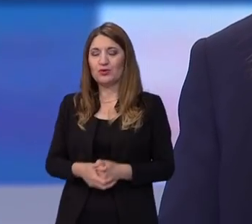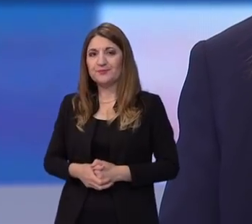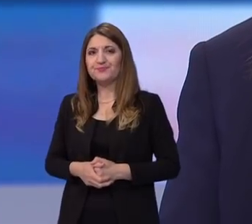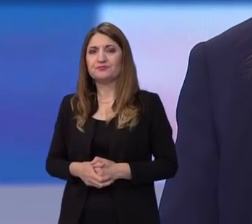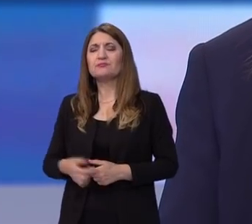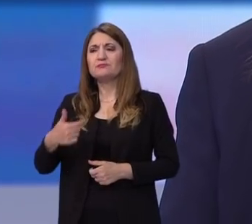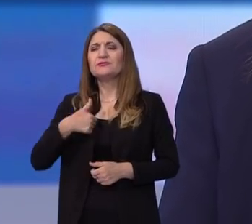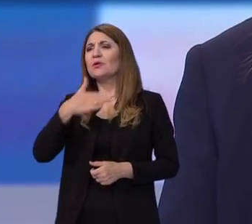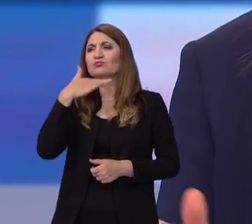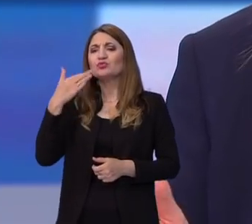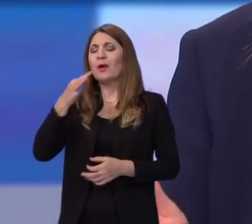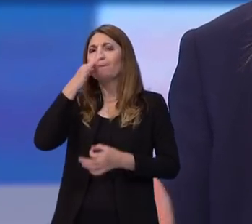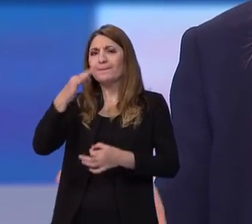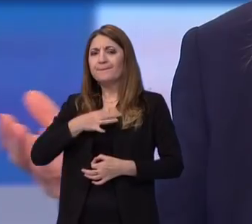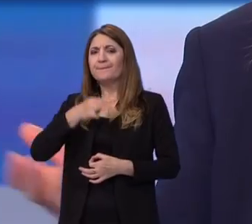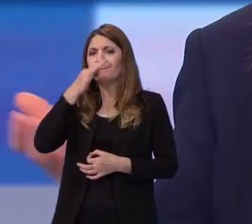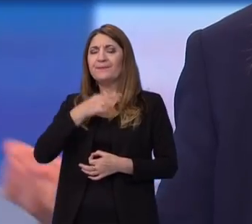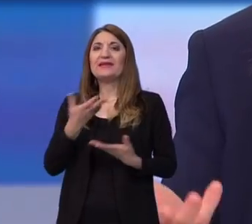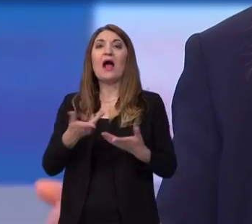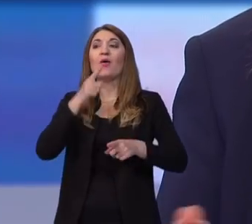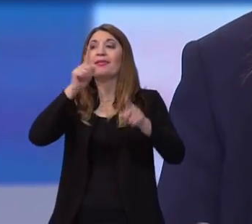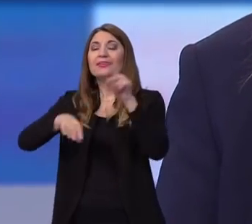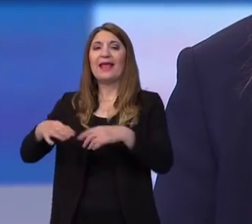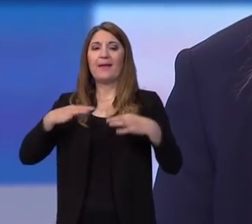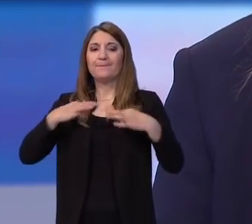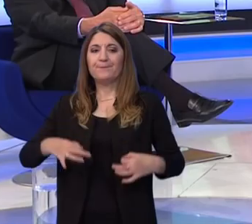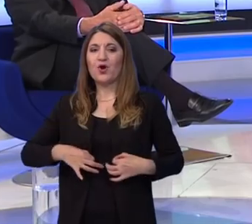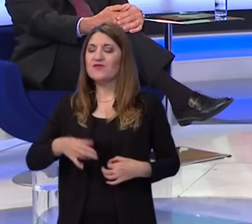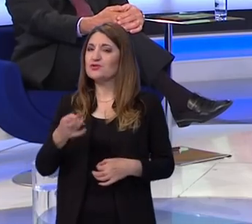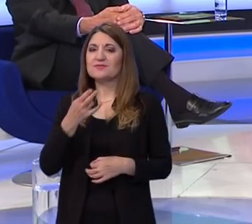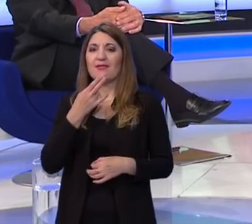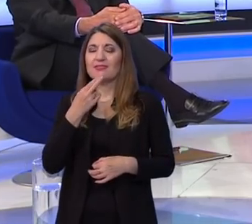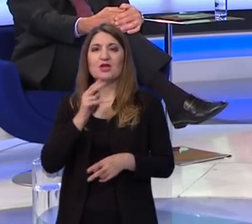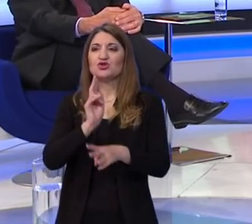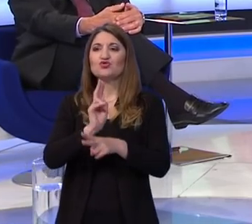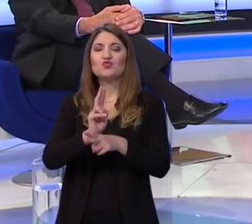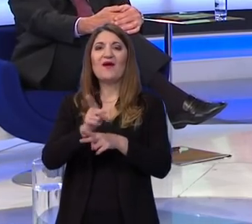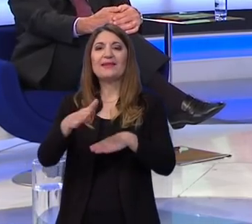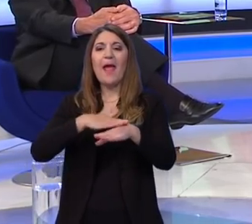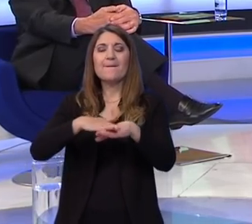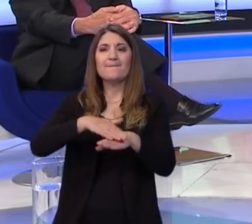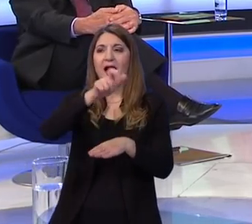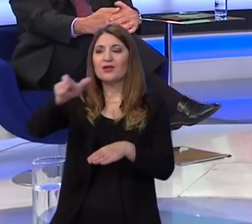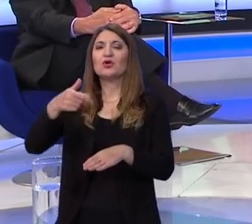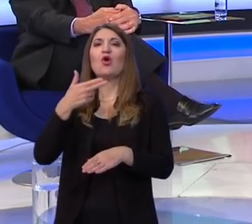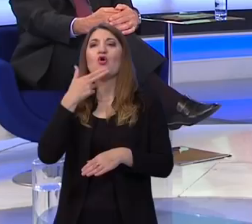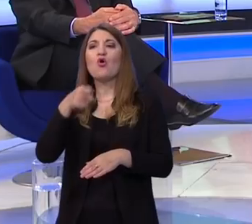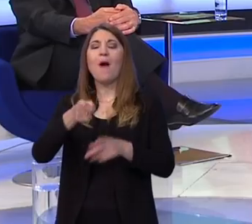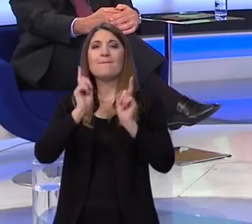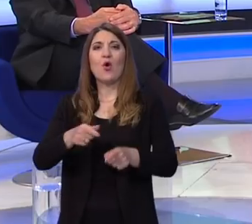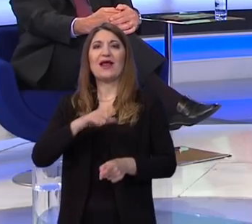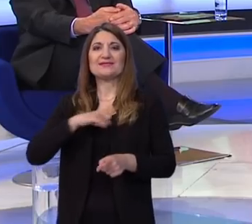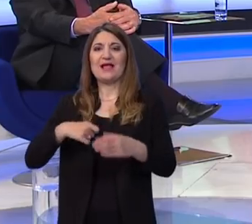dobila sam dosta upita da neki profesori ne žele čuvati maturante koji su u samoizolaciji.